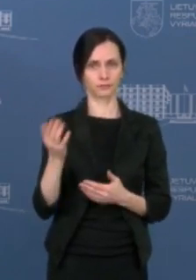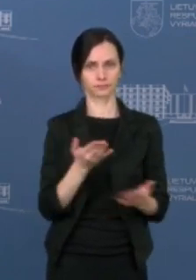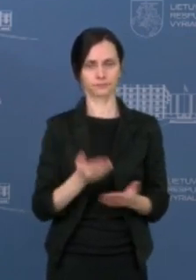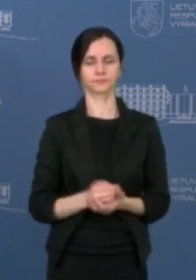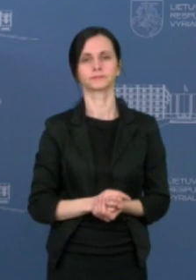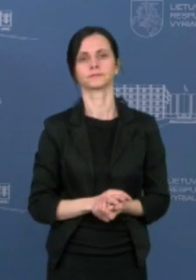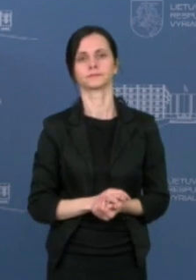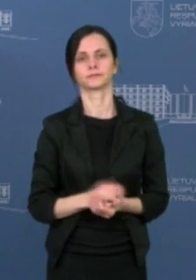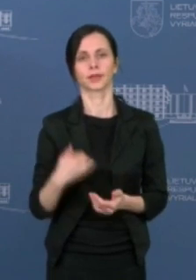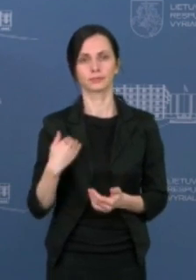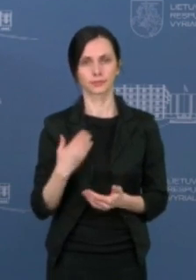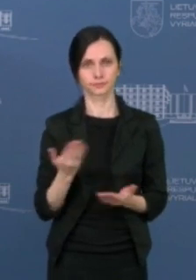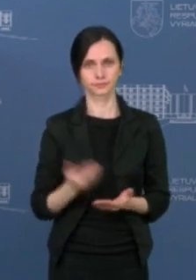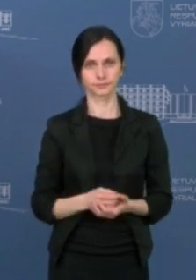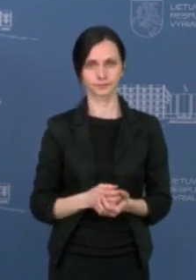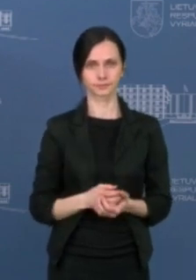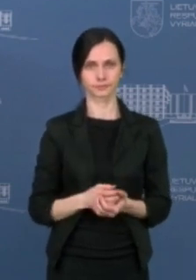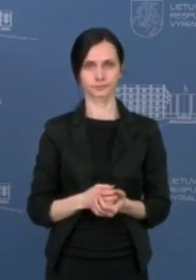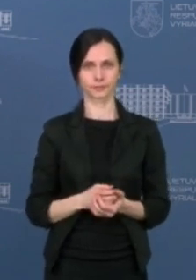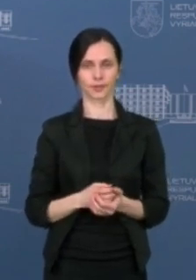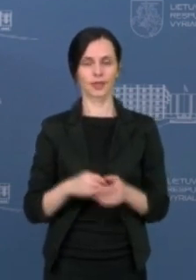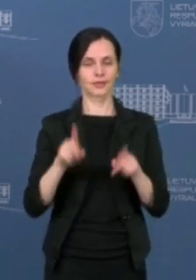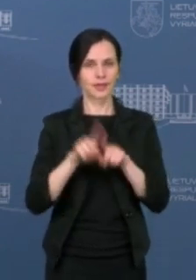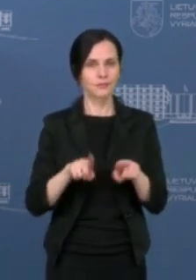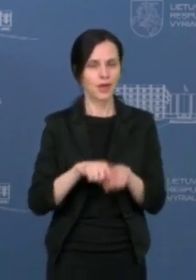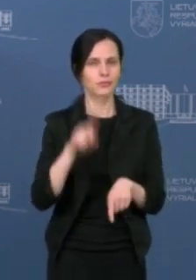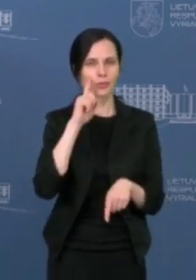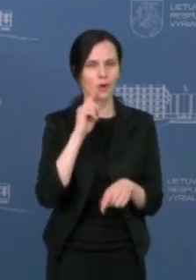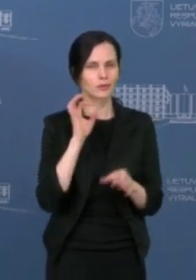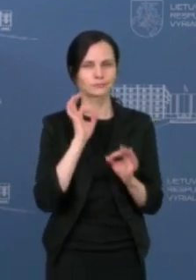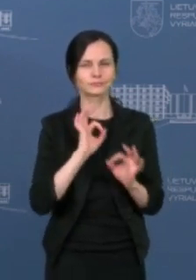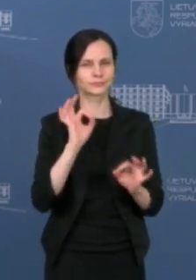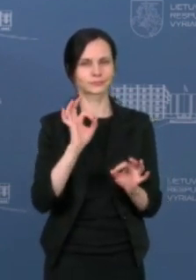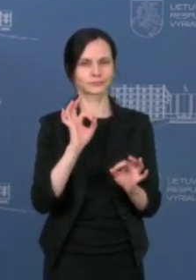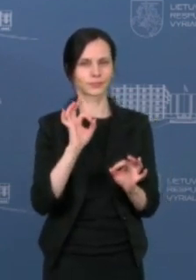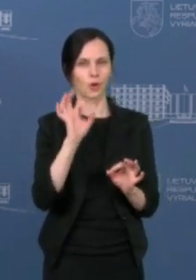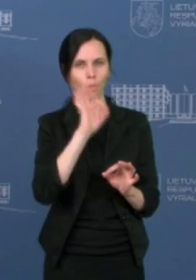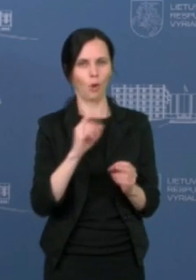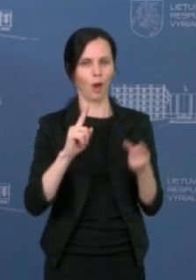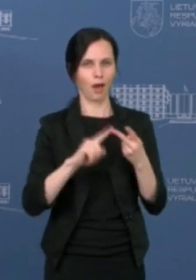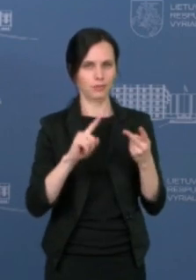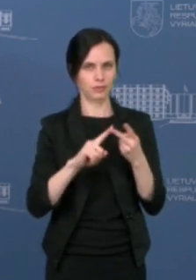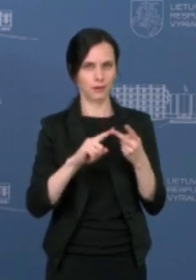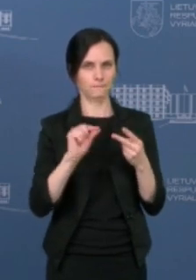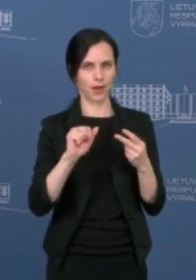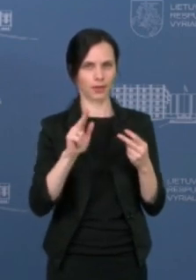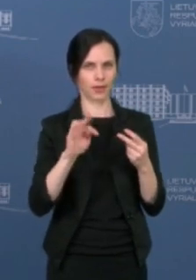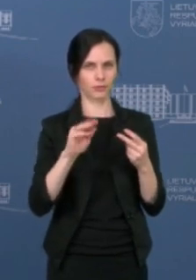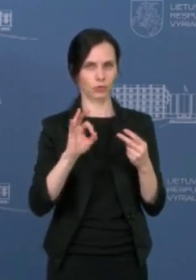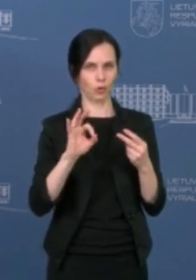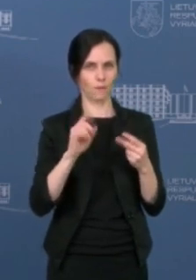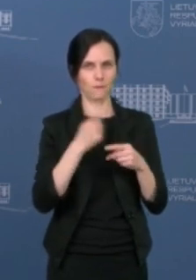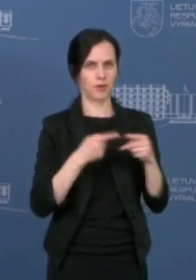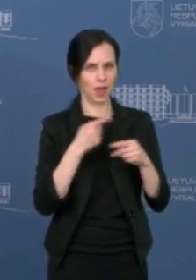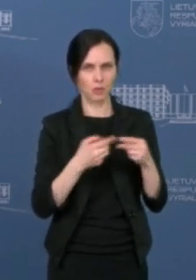Sveiki, noriu tada ir prie to paties pasitikslinti, ar antrojo paketo priemonės šiandien būtent dėl to